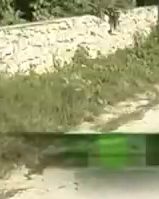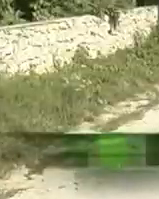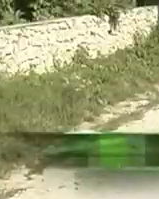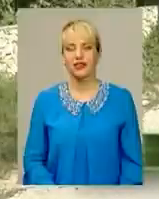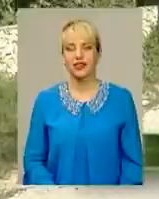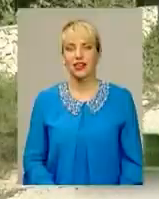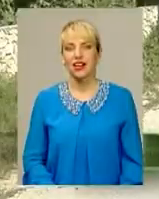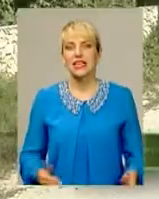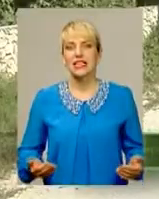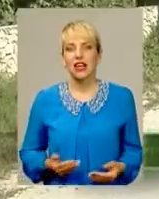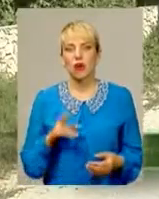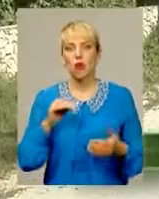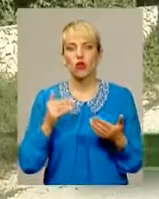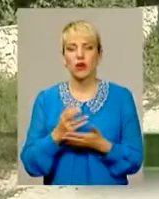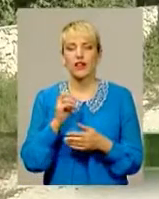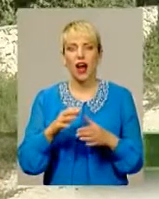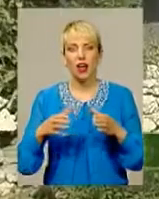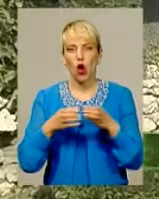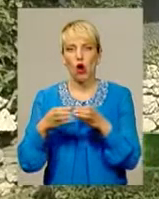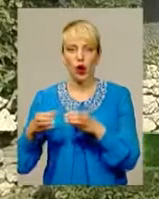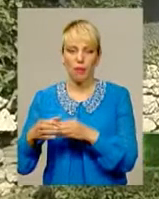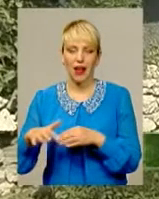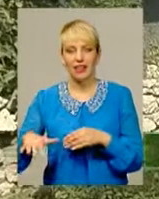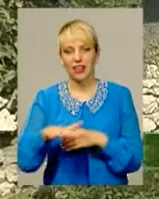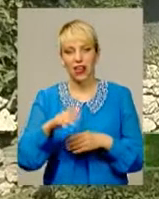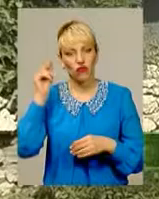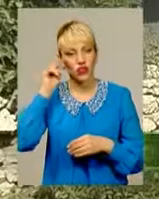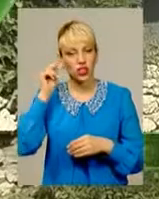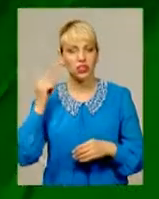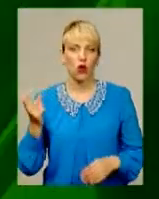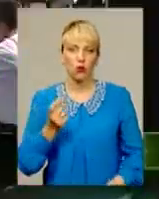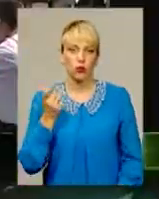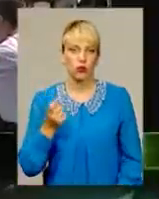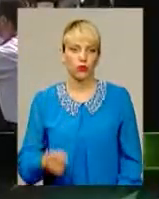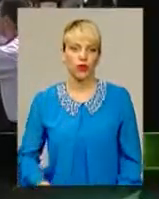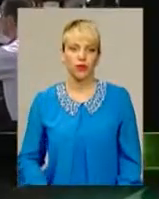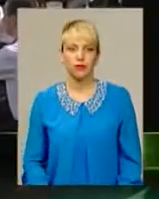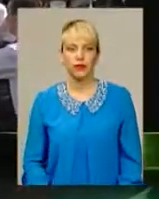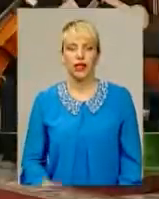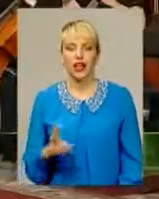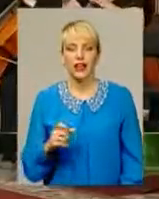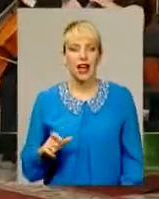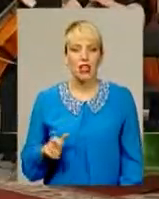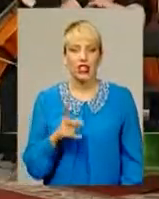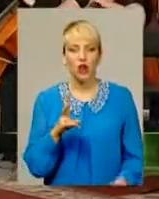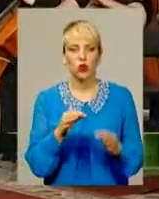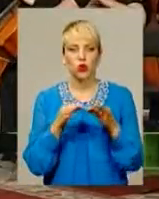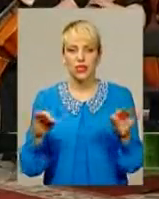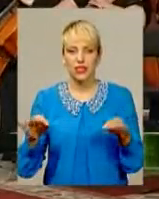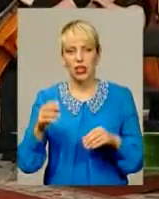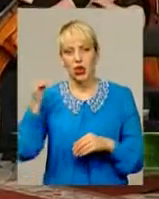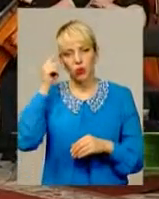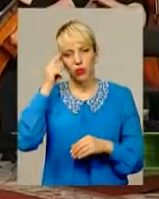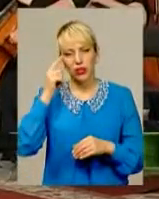Заживемо по-новому про те, як громади краю вчаться господарювати. На шляху до незалежності. Думки